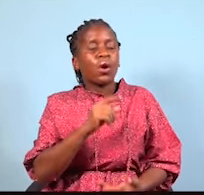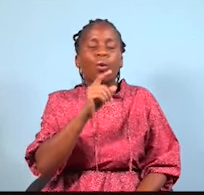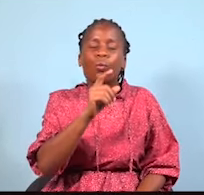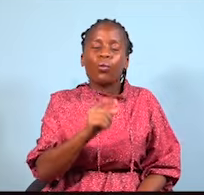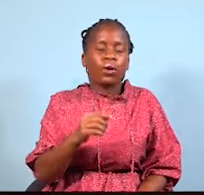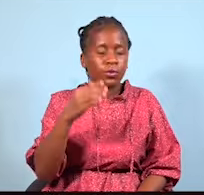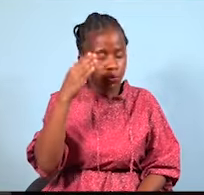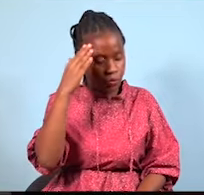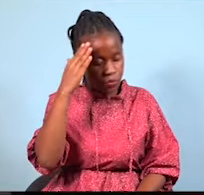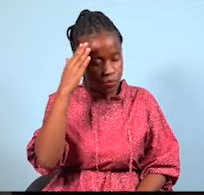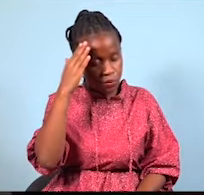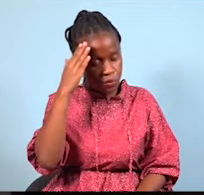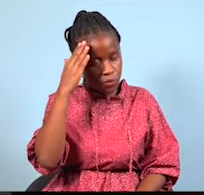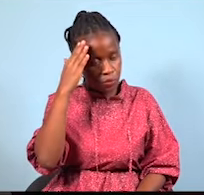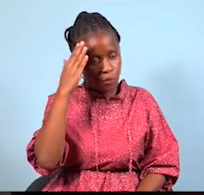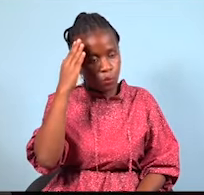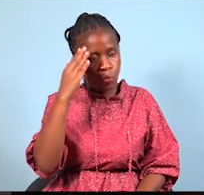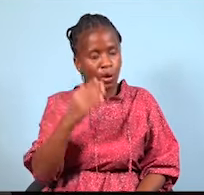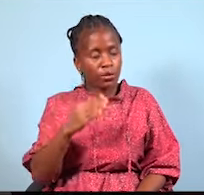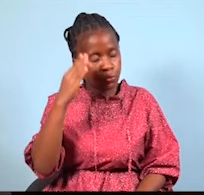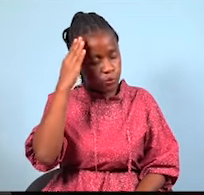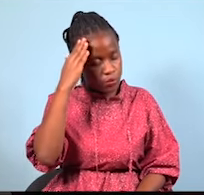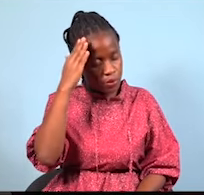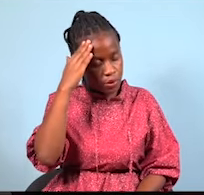Na bigezo ni VIP. Wanatua bida baatimbawe sana,